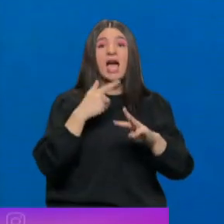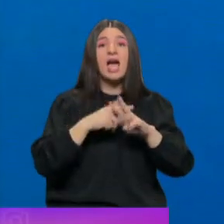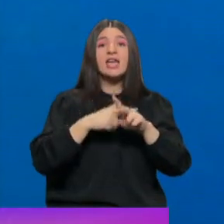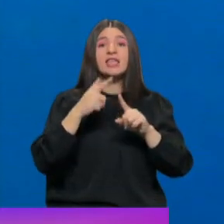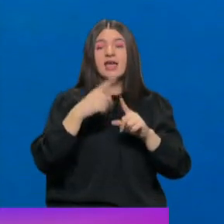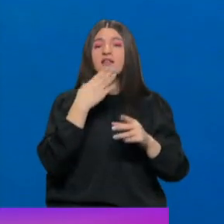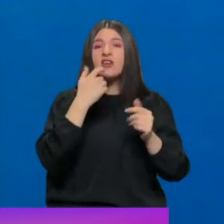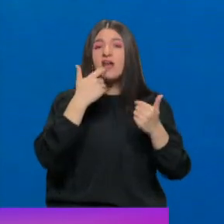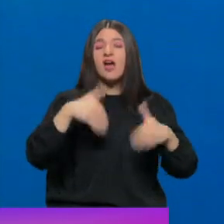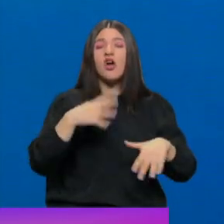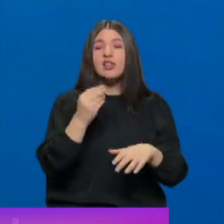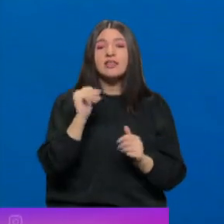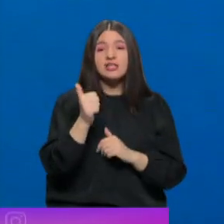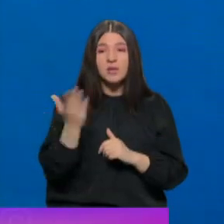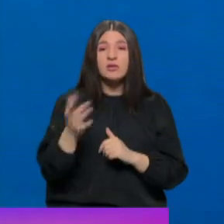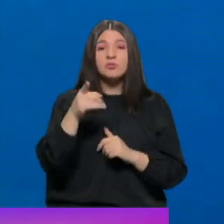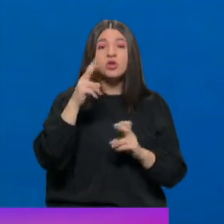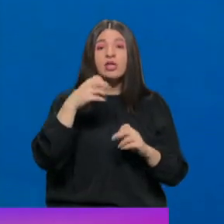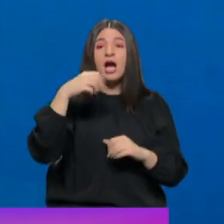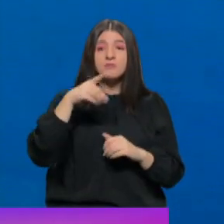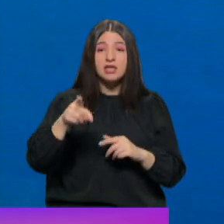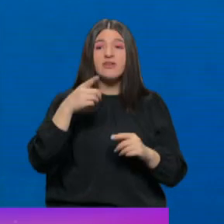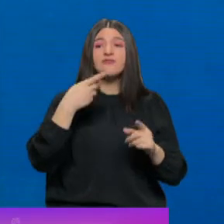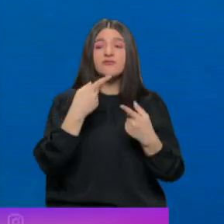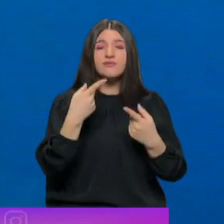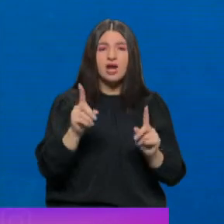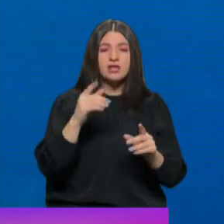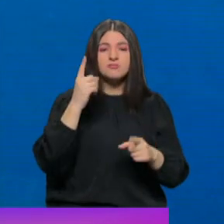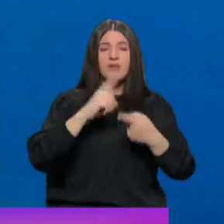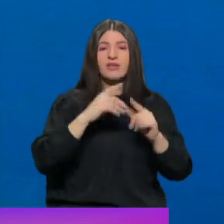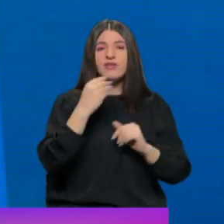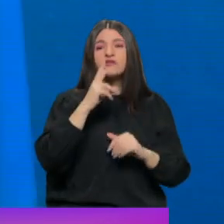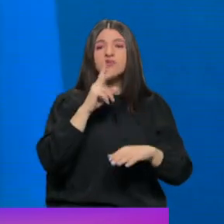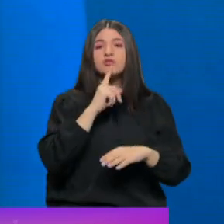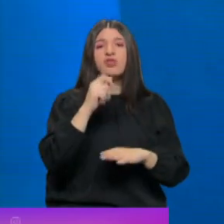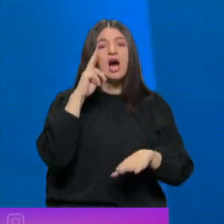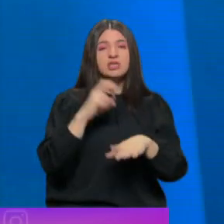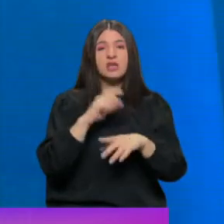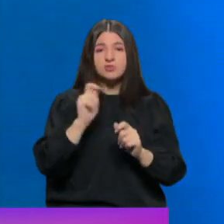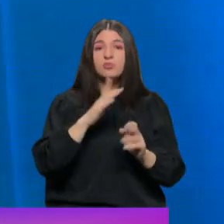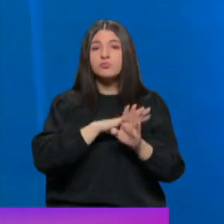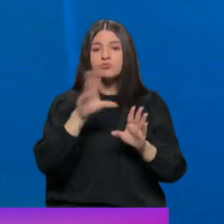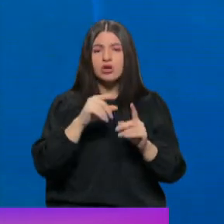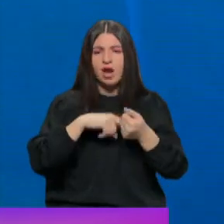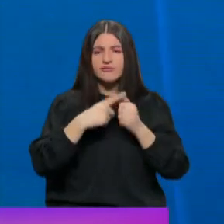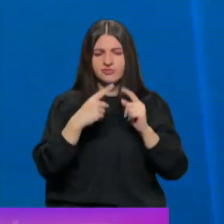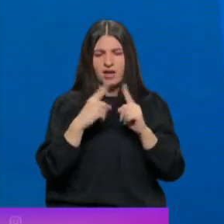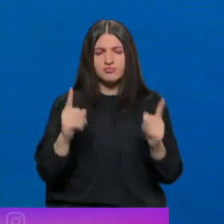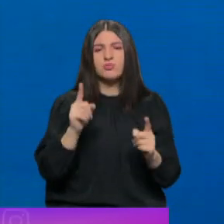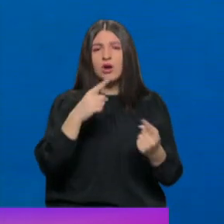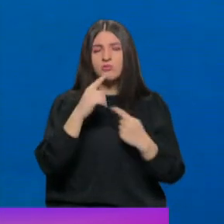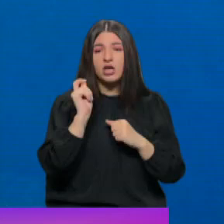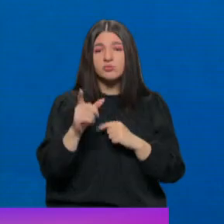zaman? Bu konuda AK Parti'den, CHP'den, farklı partilerden verilen sözleri hatırlatacağız. Bütün hafta boyunca bunları konuşacağız.